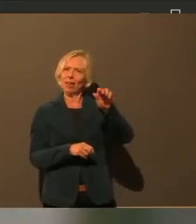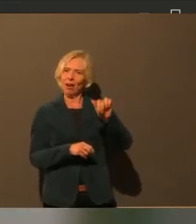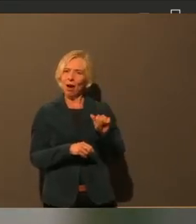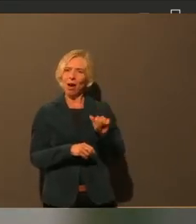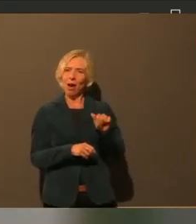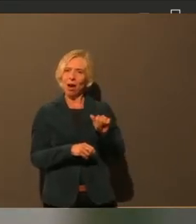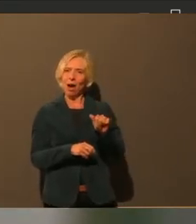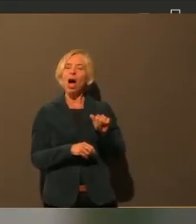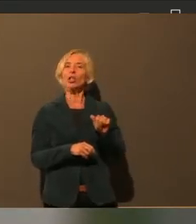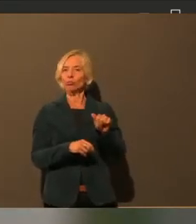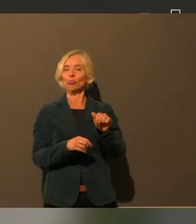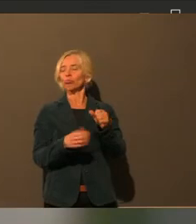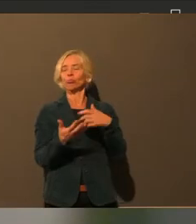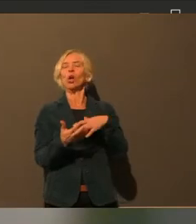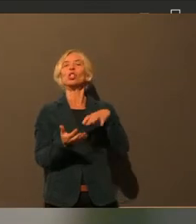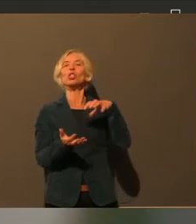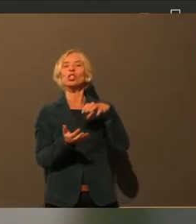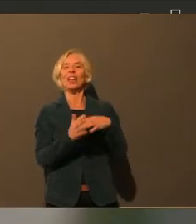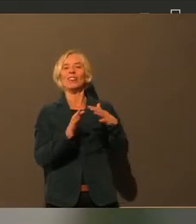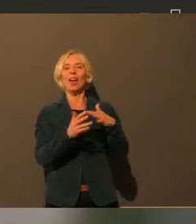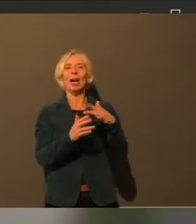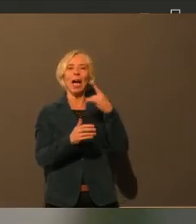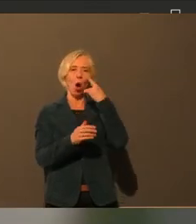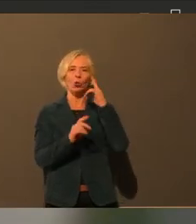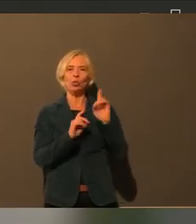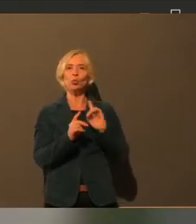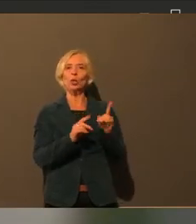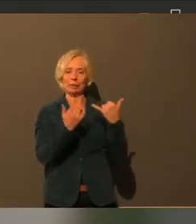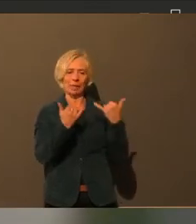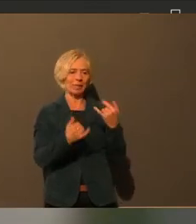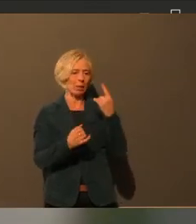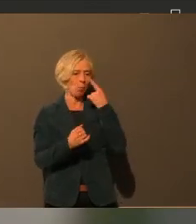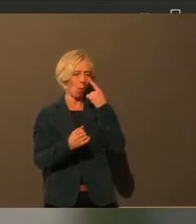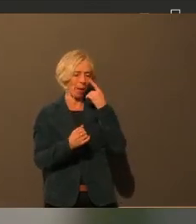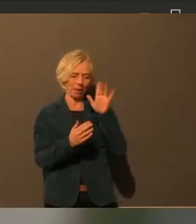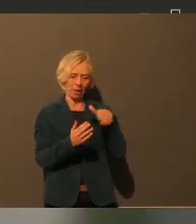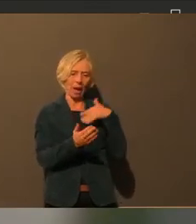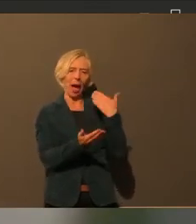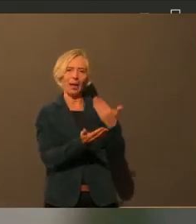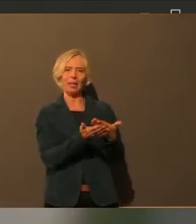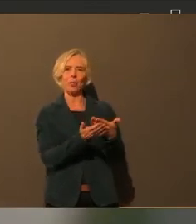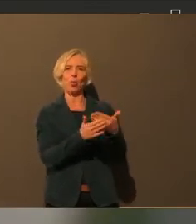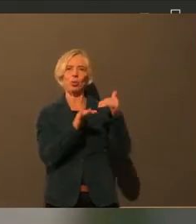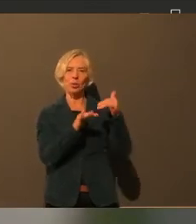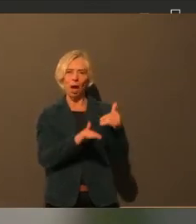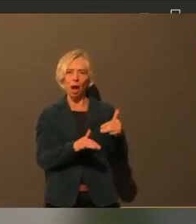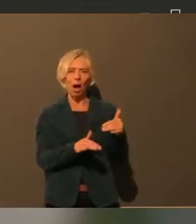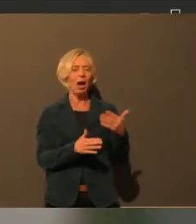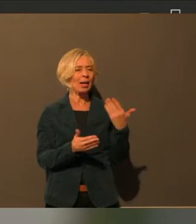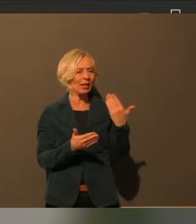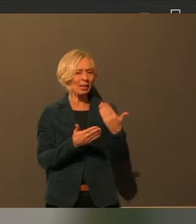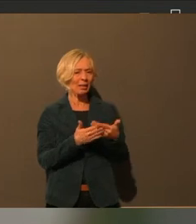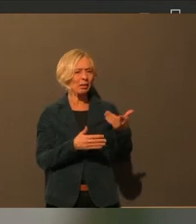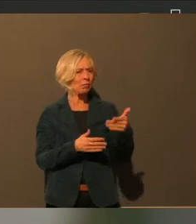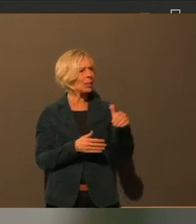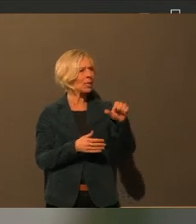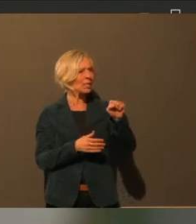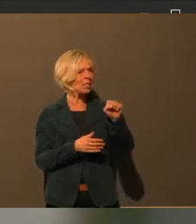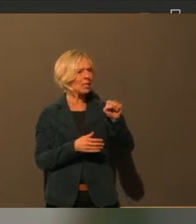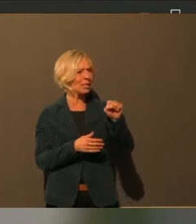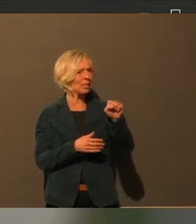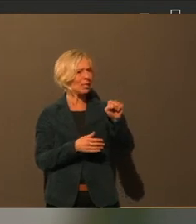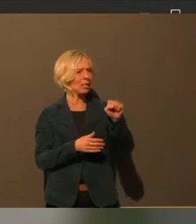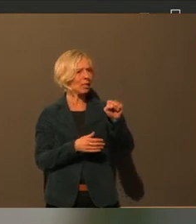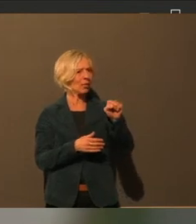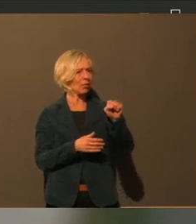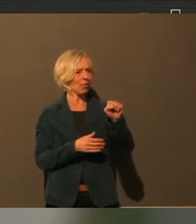kostenlos oder für ganz wenig Geld durch das Stadtgebiet fahren. Und da war jetzt mein